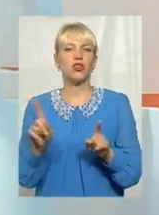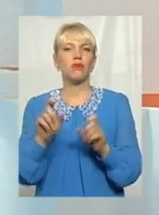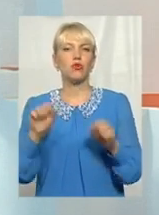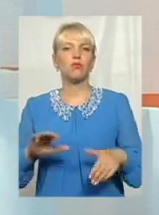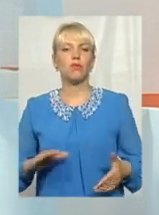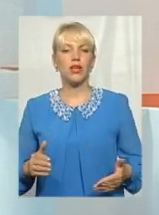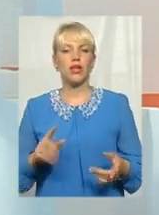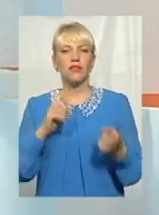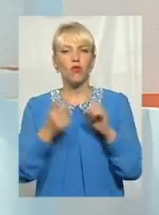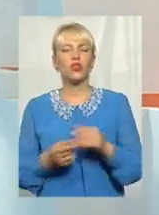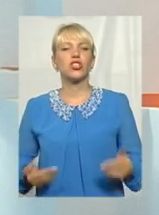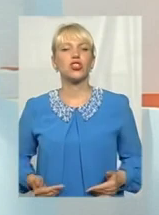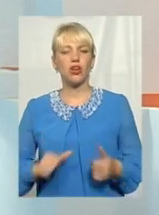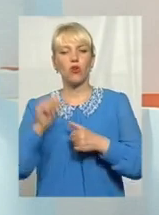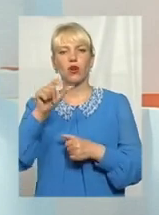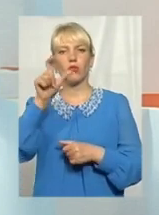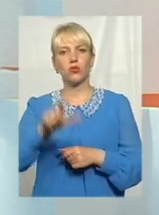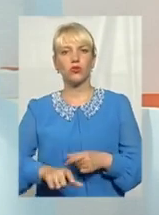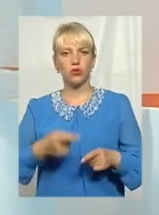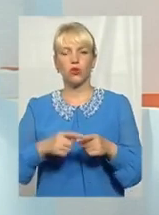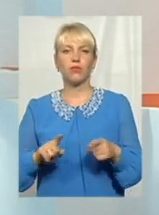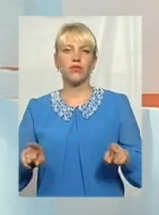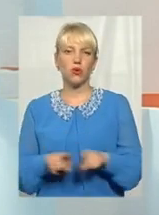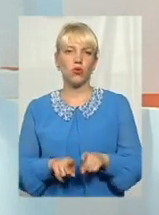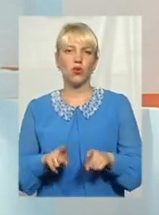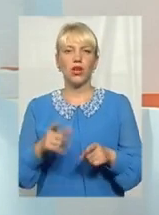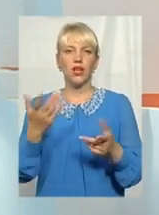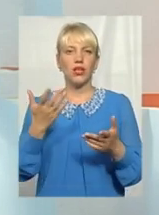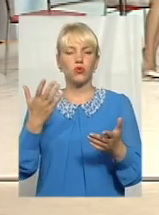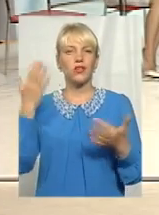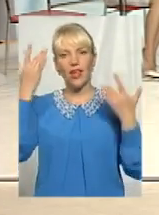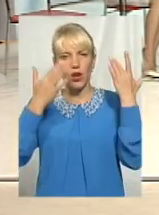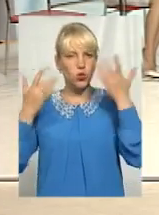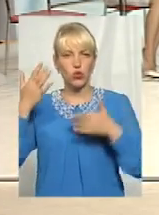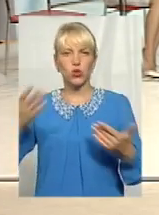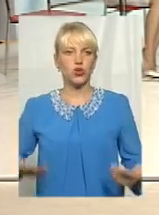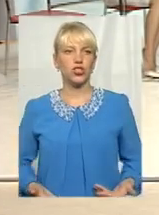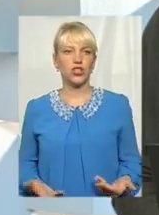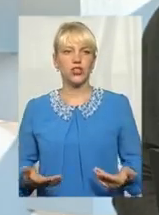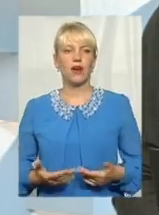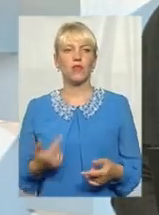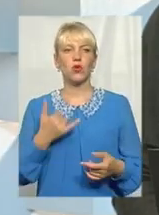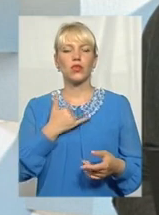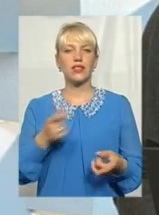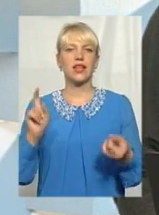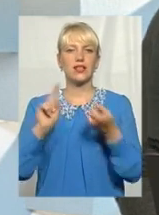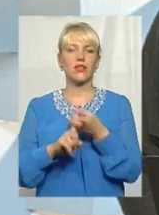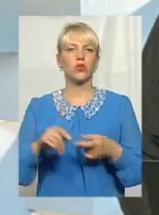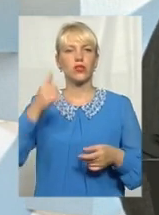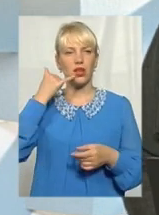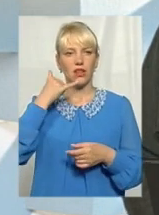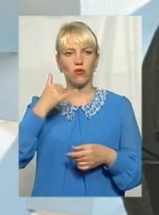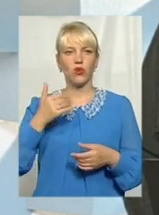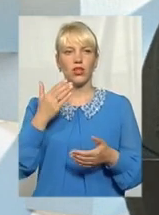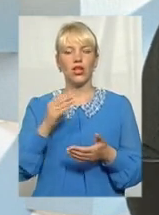окремо взятої особи в таку ілюзію життя. Дякую, пані Ларисо. У нас на зв'язку телефонному